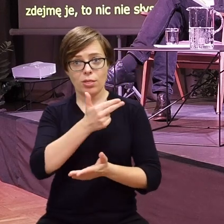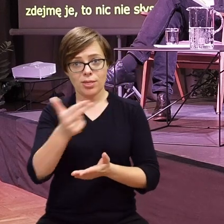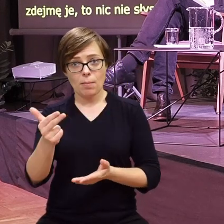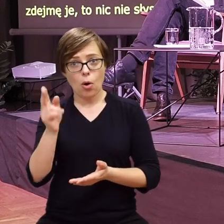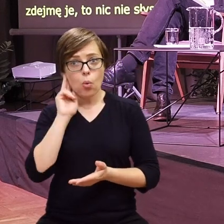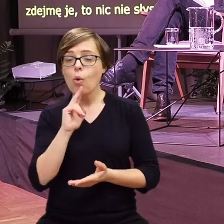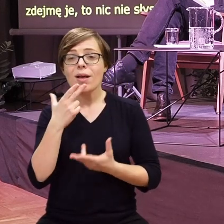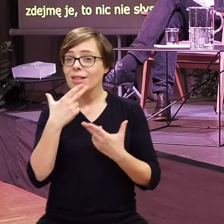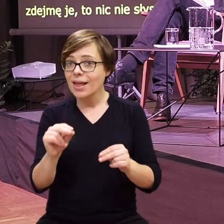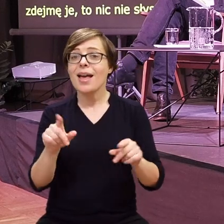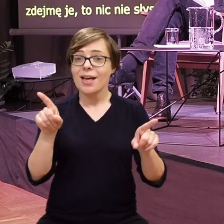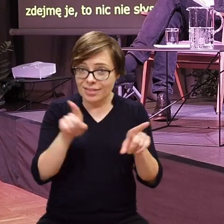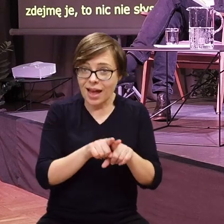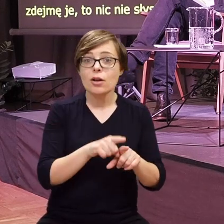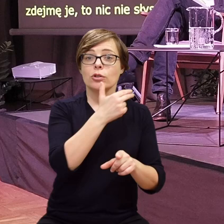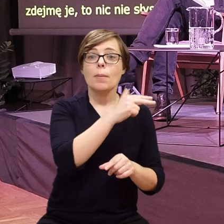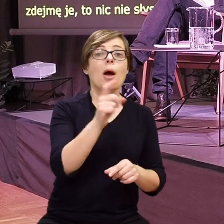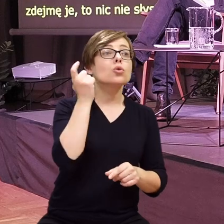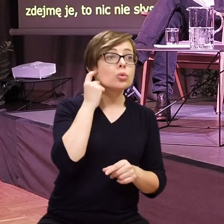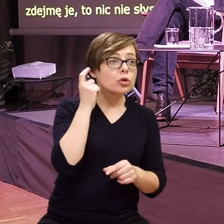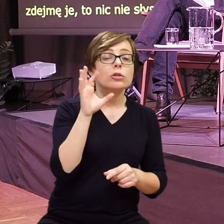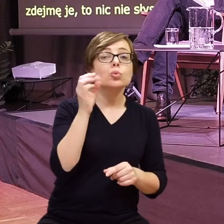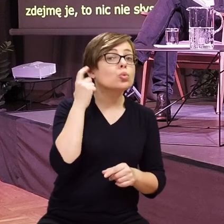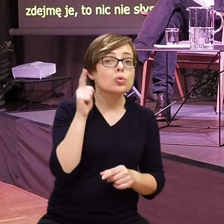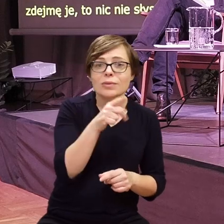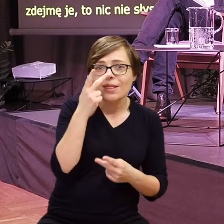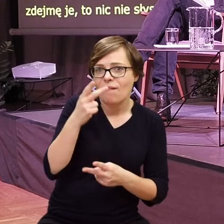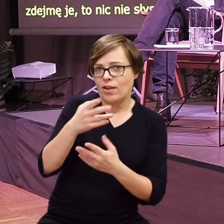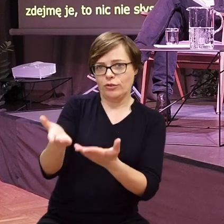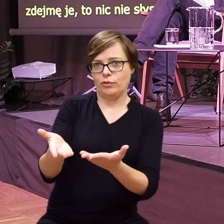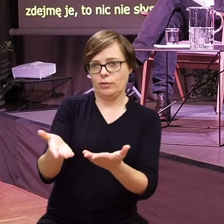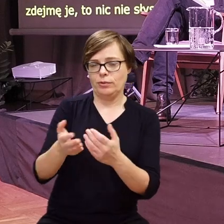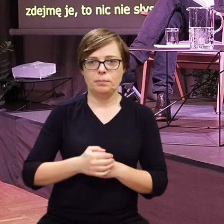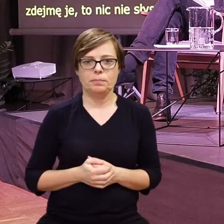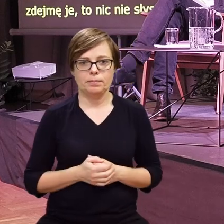my tego wszystkiego nie wiemy. I to do tego nawiązuje.